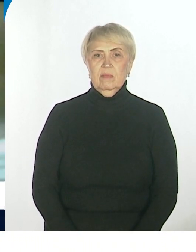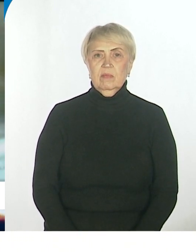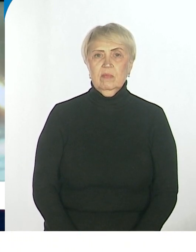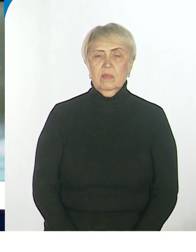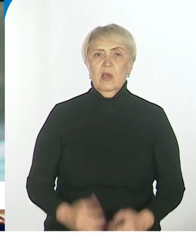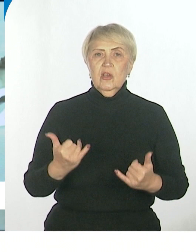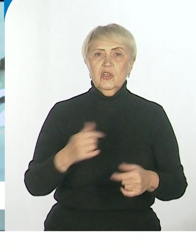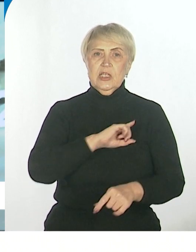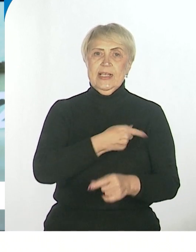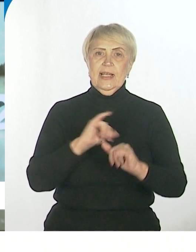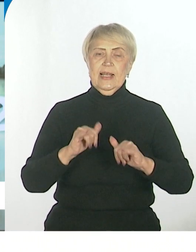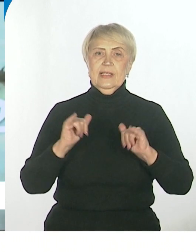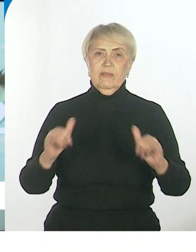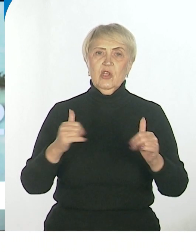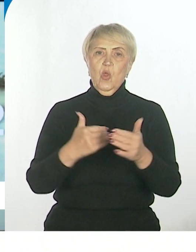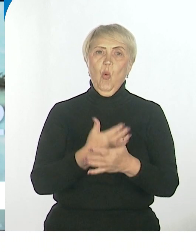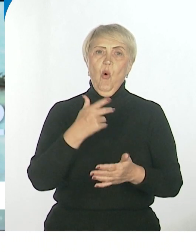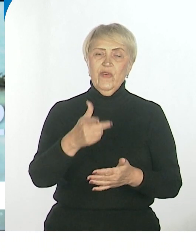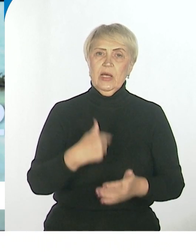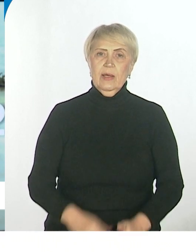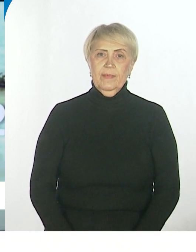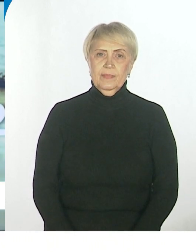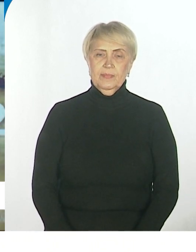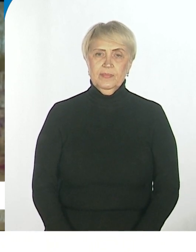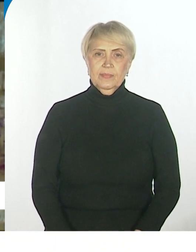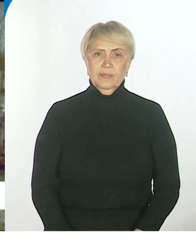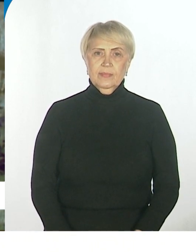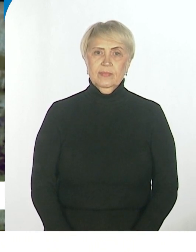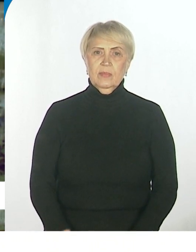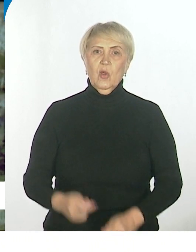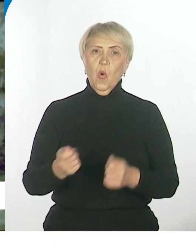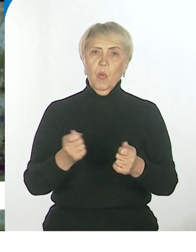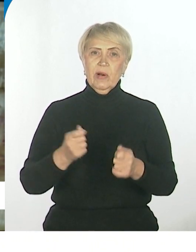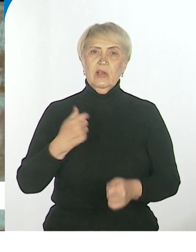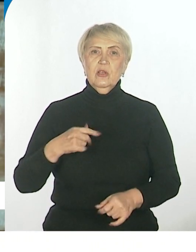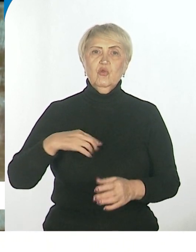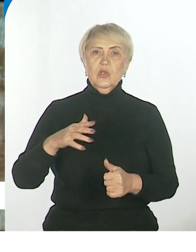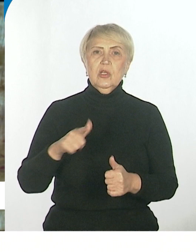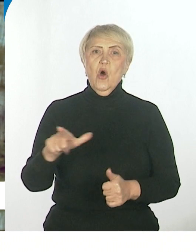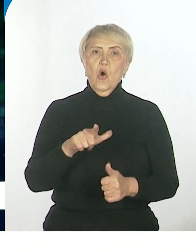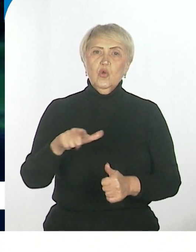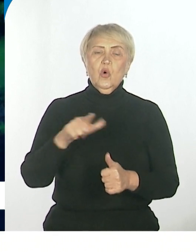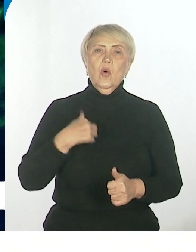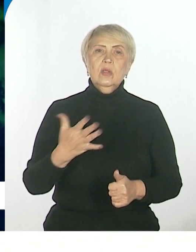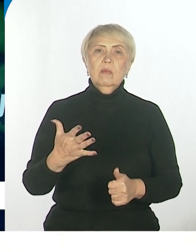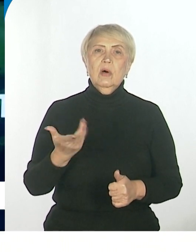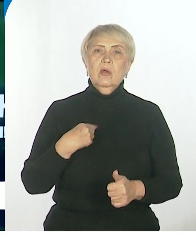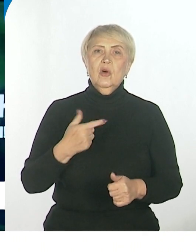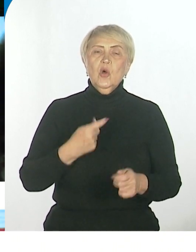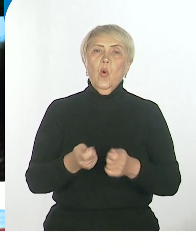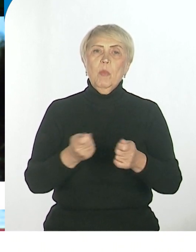сильно развивается вот эта вся новая инновационная история, то есть управление дронами, да, ведение там боя с помощью